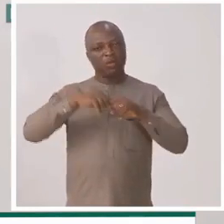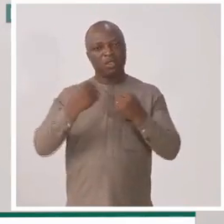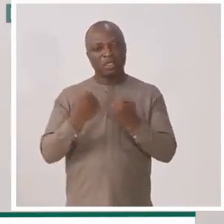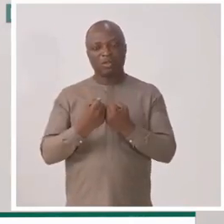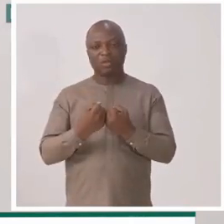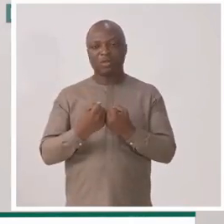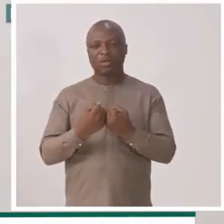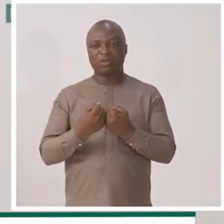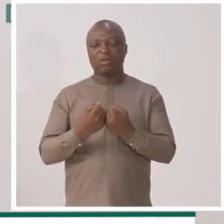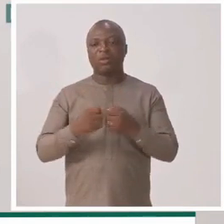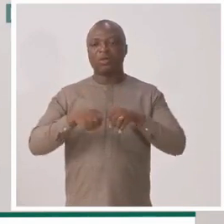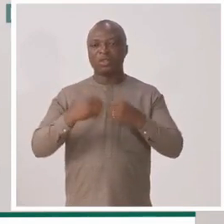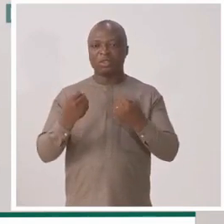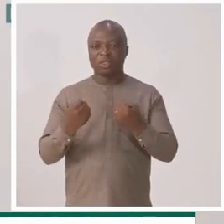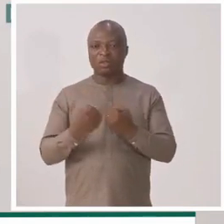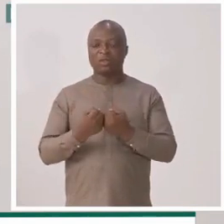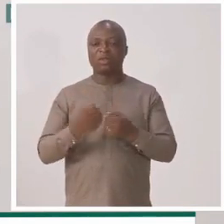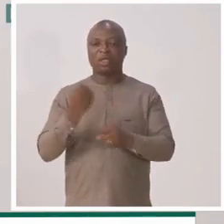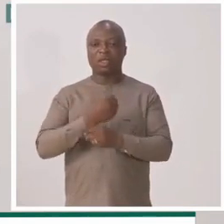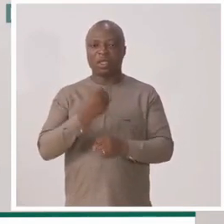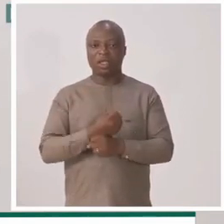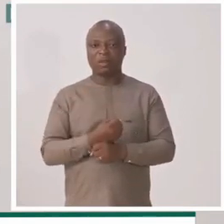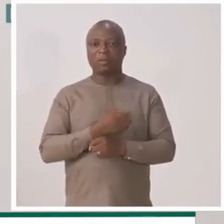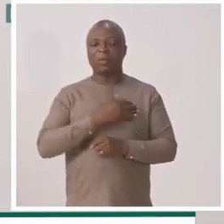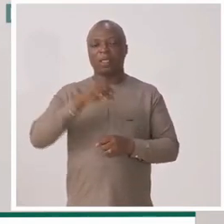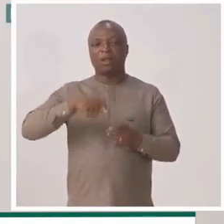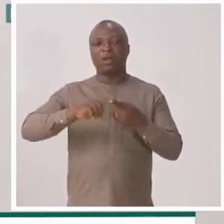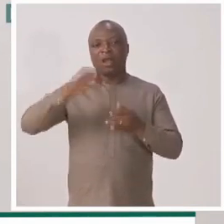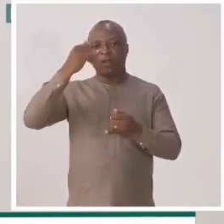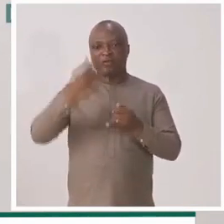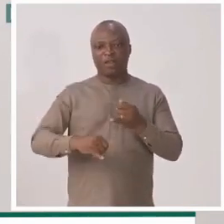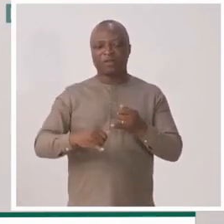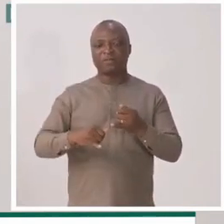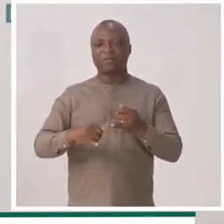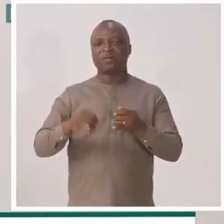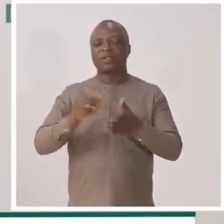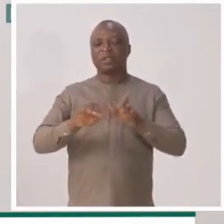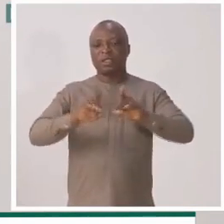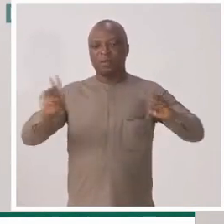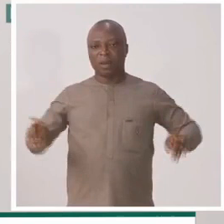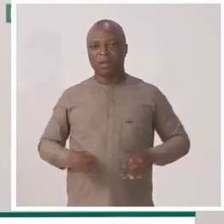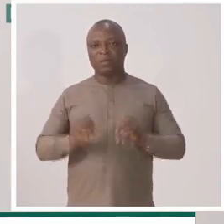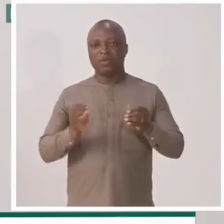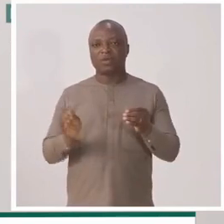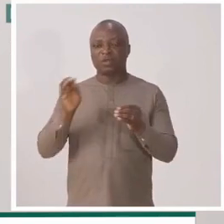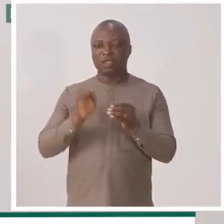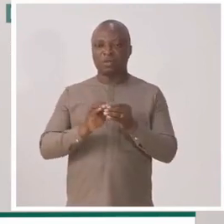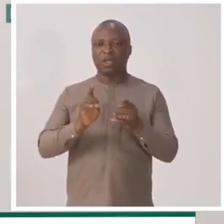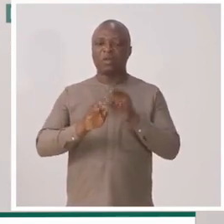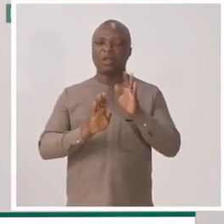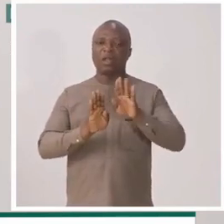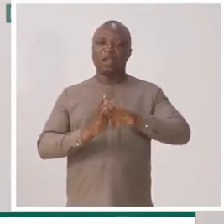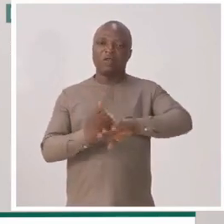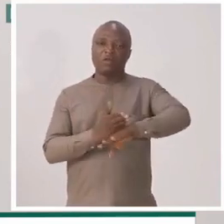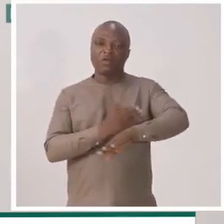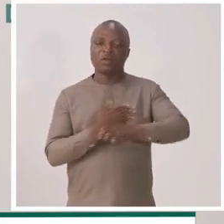pour le secteur des hydrocarbures, le secteur des carrières, et qu'au final, ces départements puissent contribuer